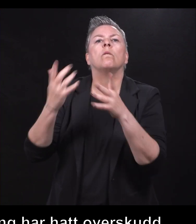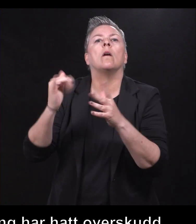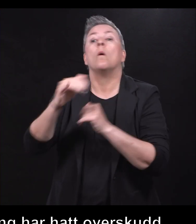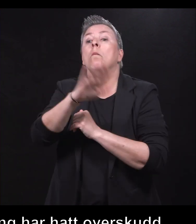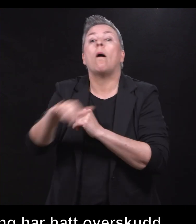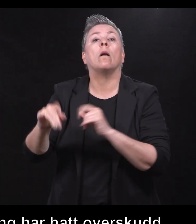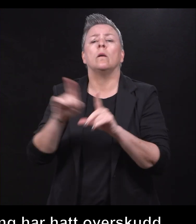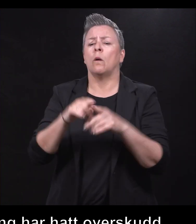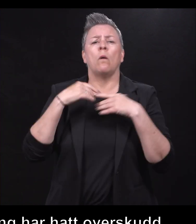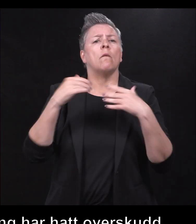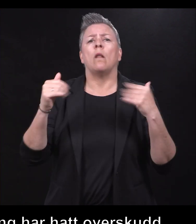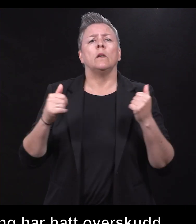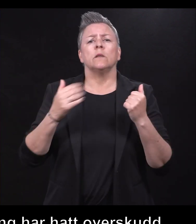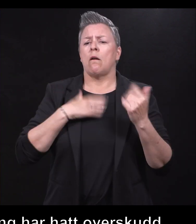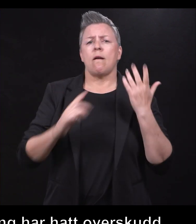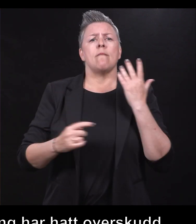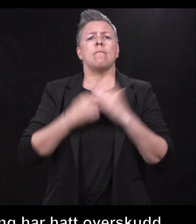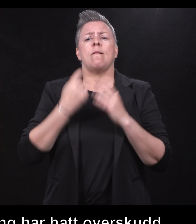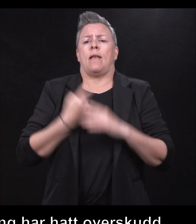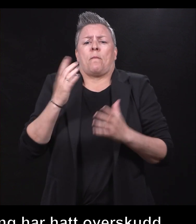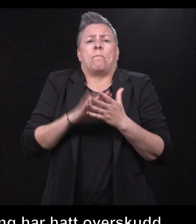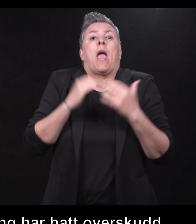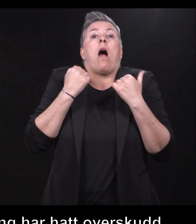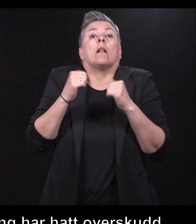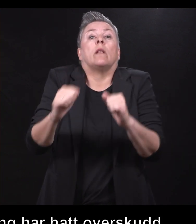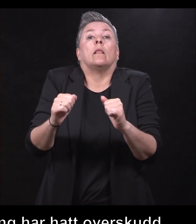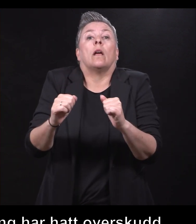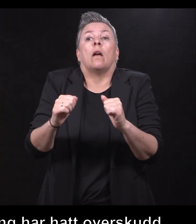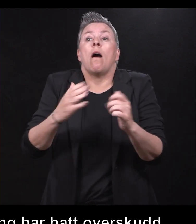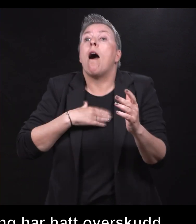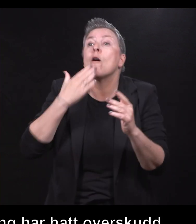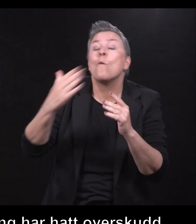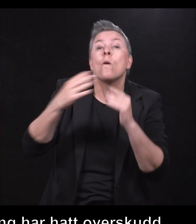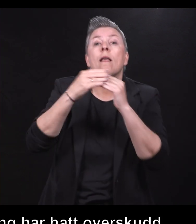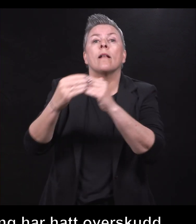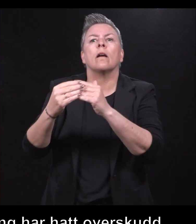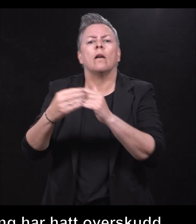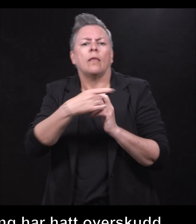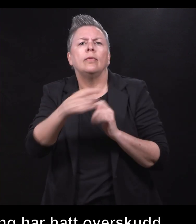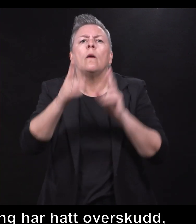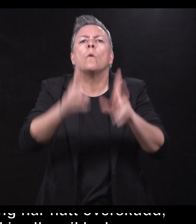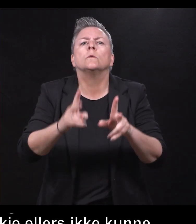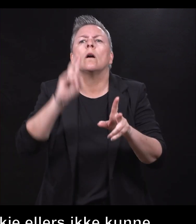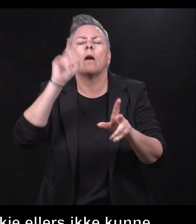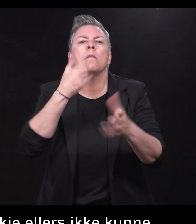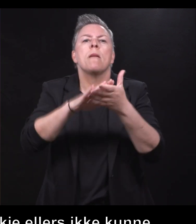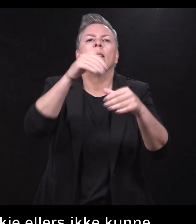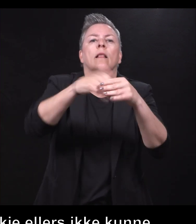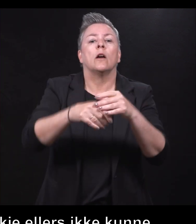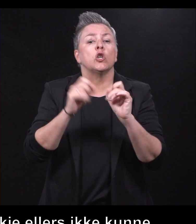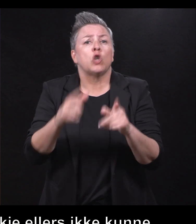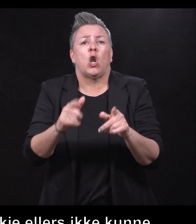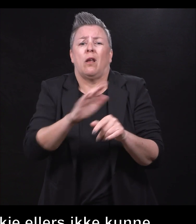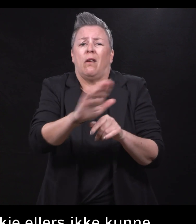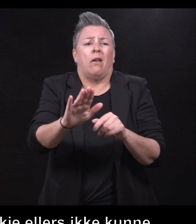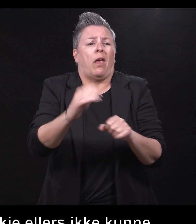ikke ville fått muligheten til å være med på aktiviteter og ha gode ledere kunne delta, kanskje fordi foreldrene ikke hadde